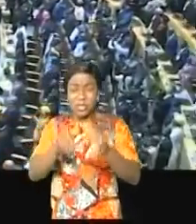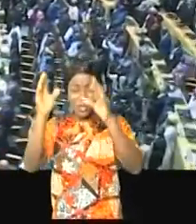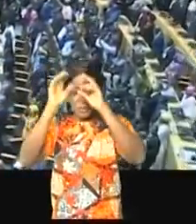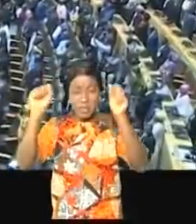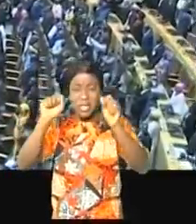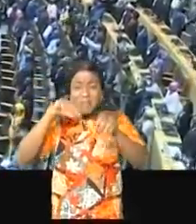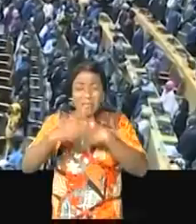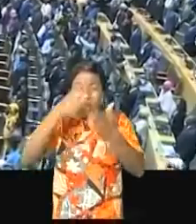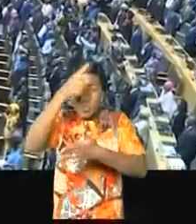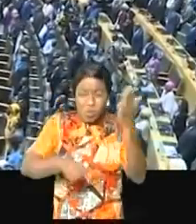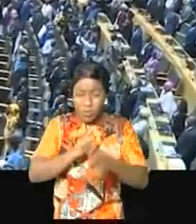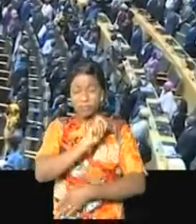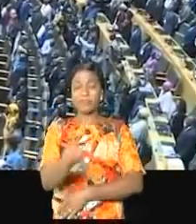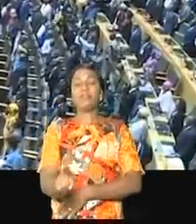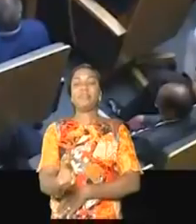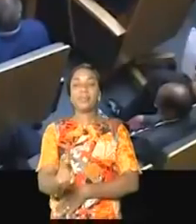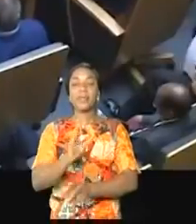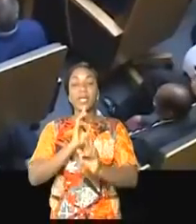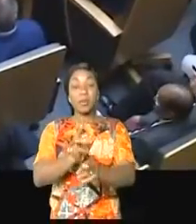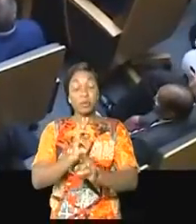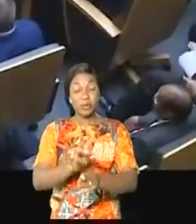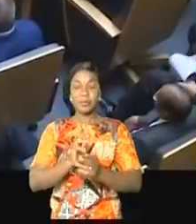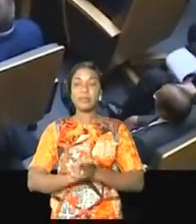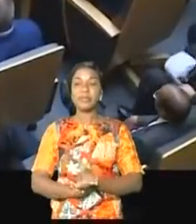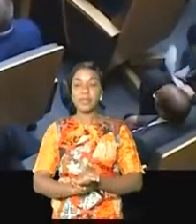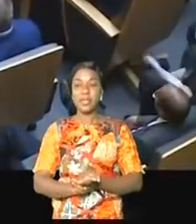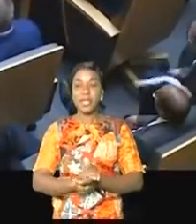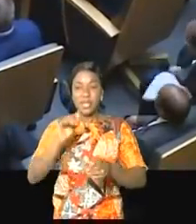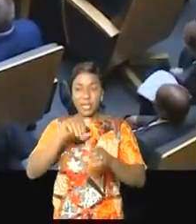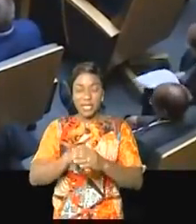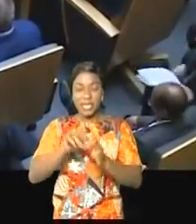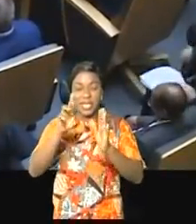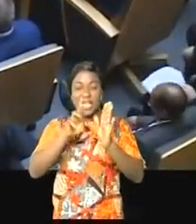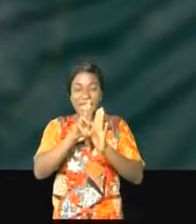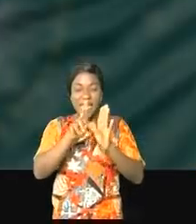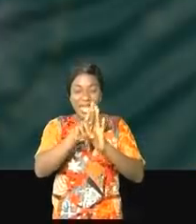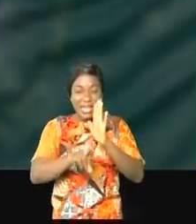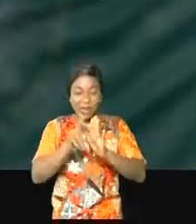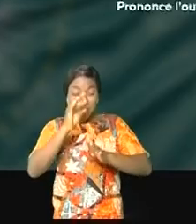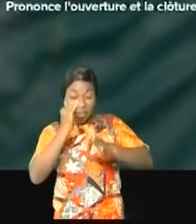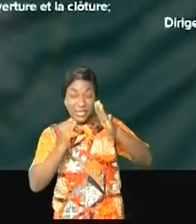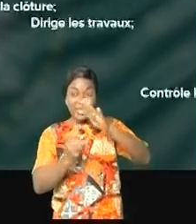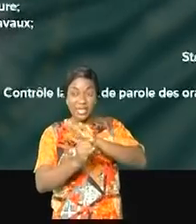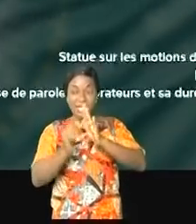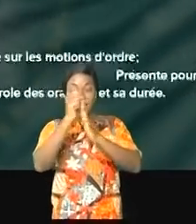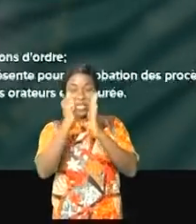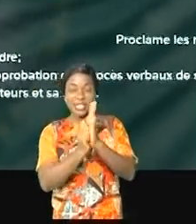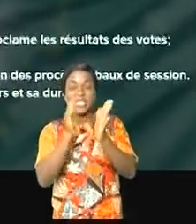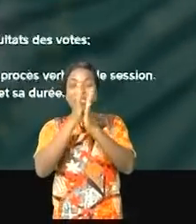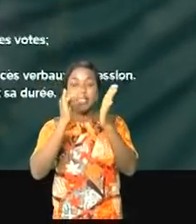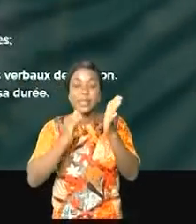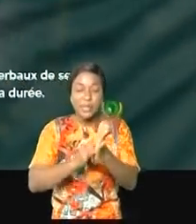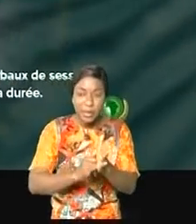limitée ? La réponse à la question se trouve dans le règlement intérieur de la conférence qui stipule dans son article 16